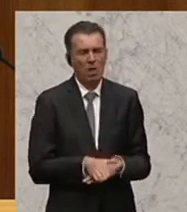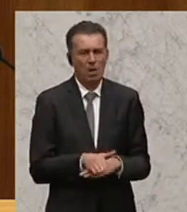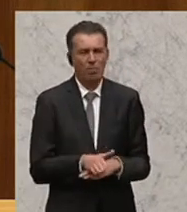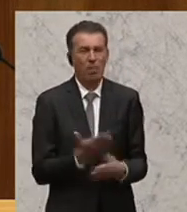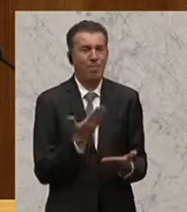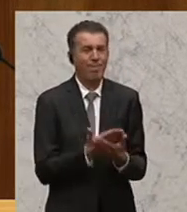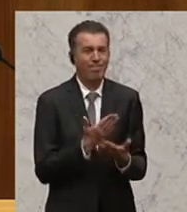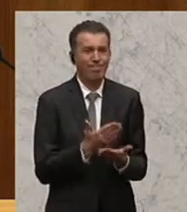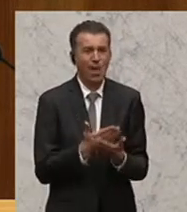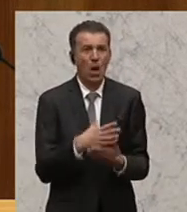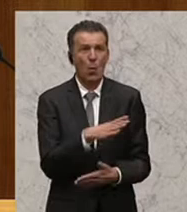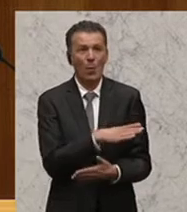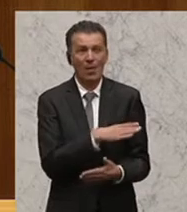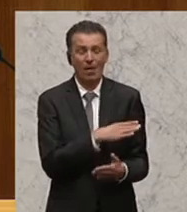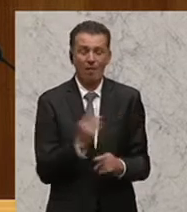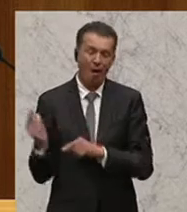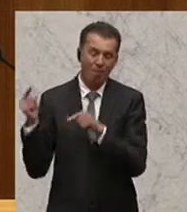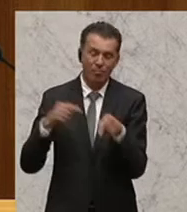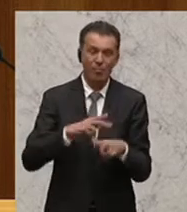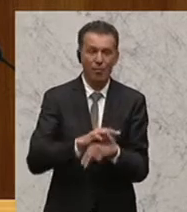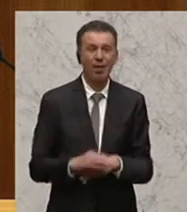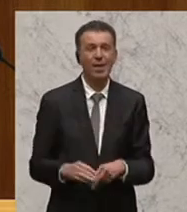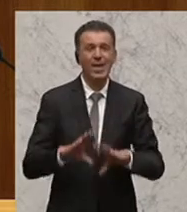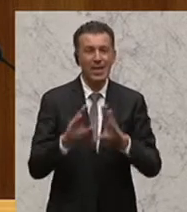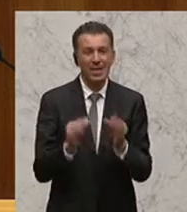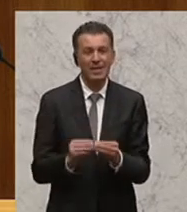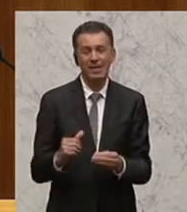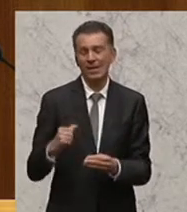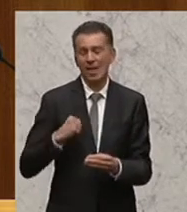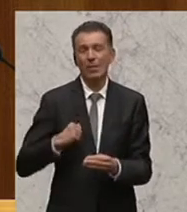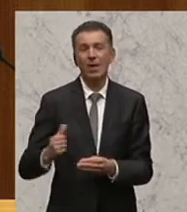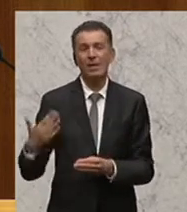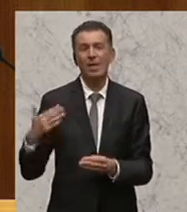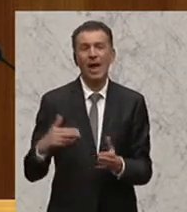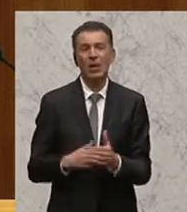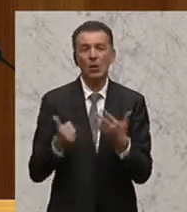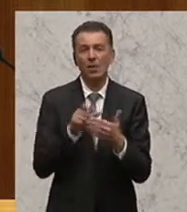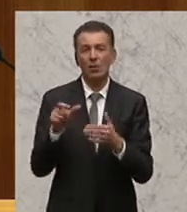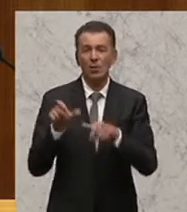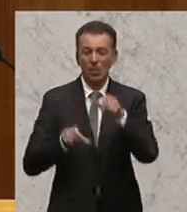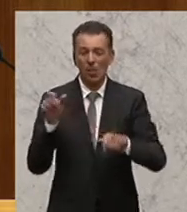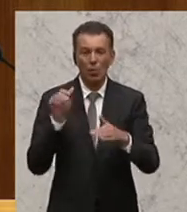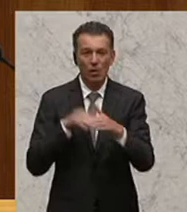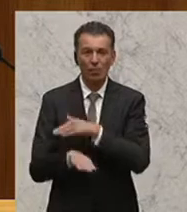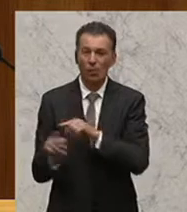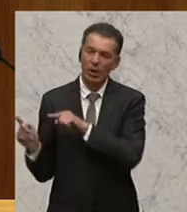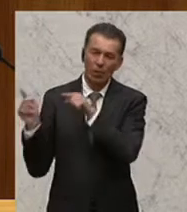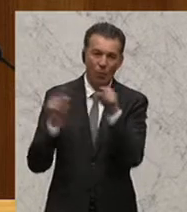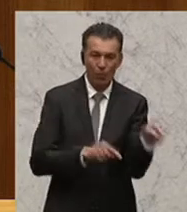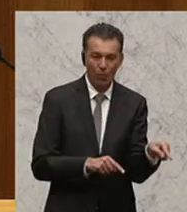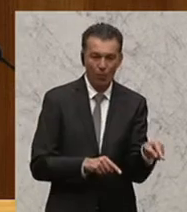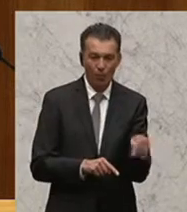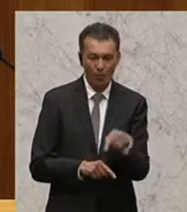zu kommen. Von diesen 3600 Flüchtlingen, die gestern durch Österreich gefahren sind oder hier übernachtet haben, haben nur nicht einmal zehn